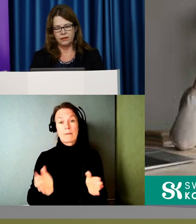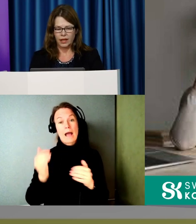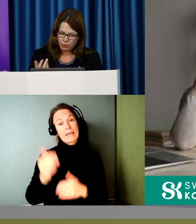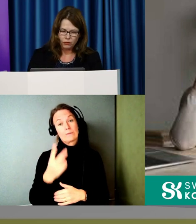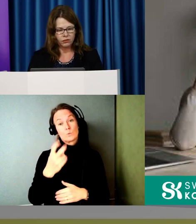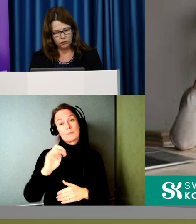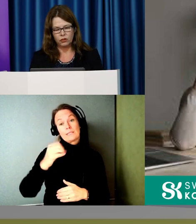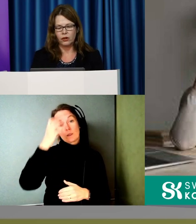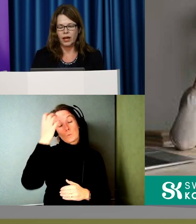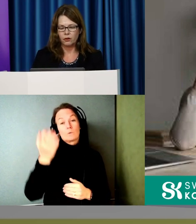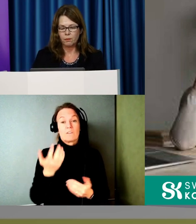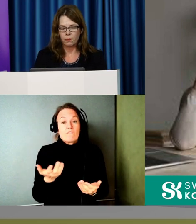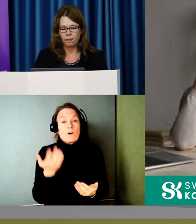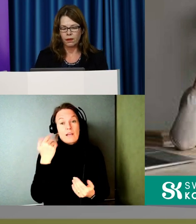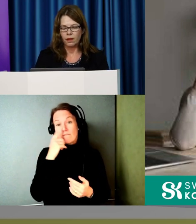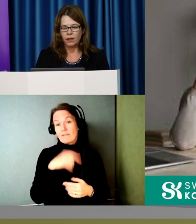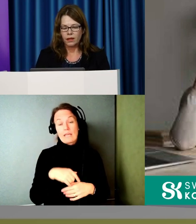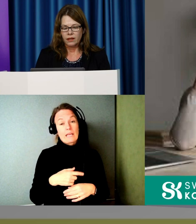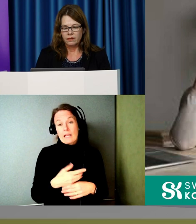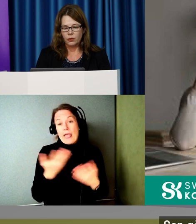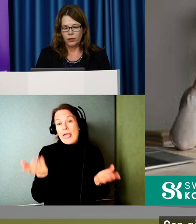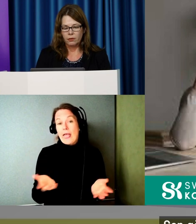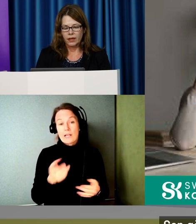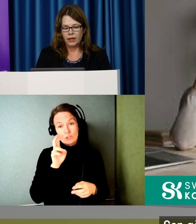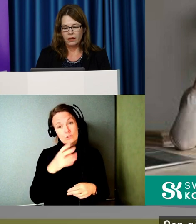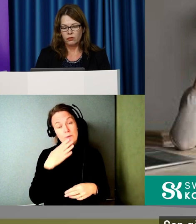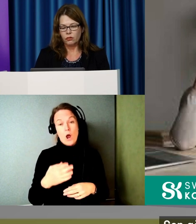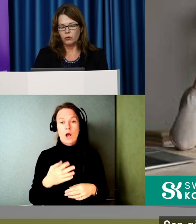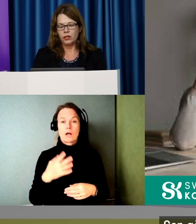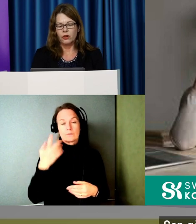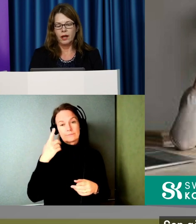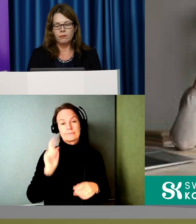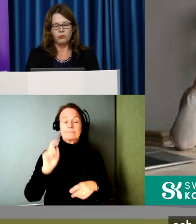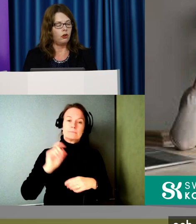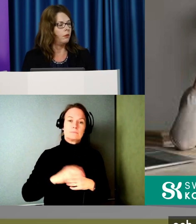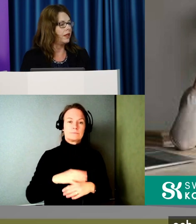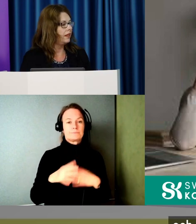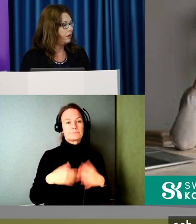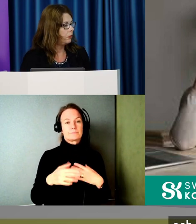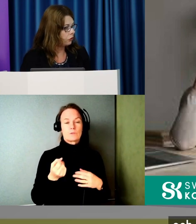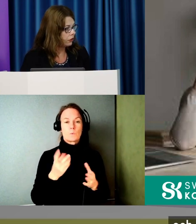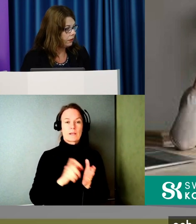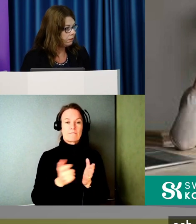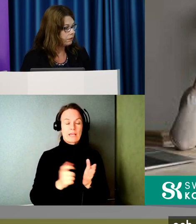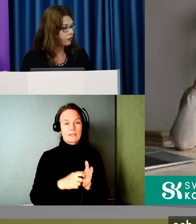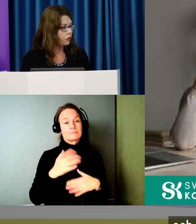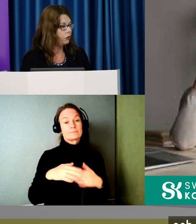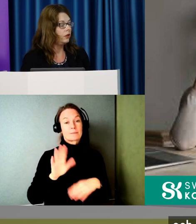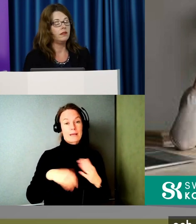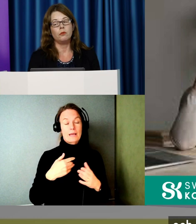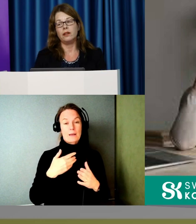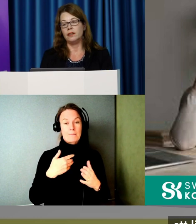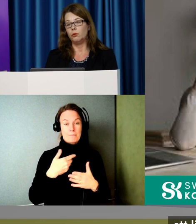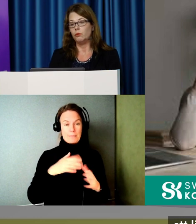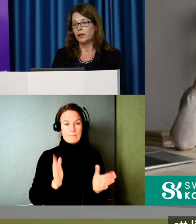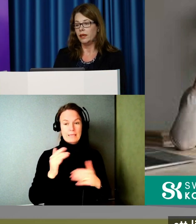fel? hon tar det här då. Sen går det ett par veckor, så som du brukar göra. Och så kommer paketet på posten. Och